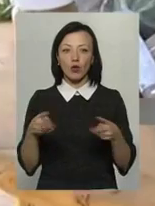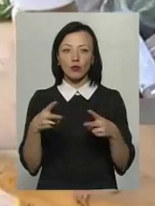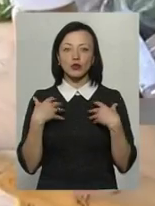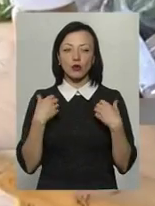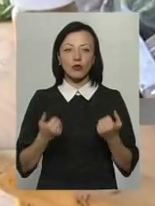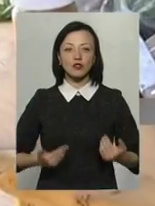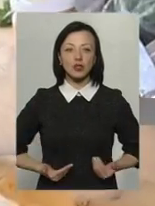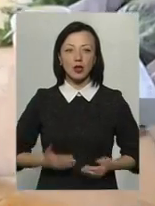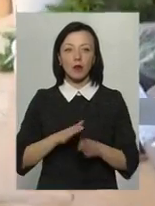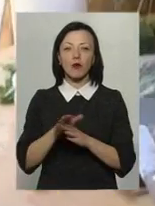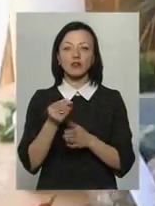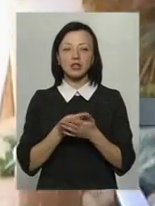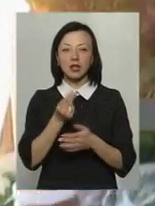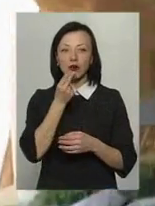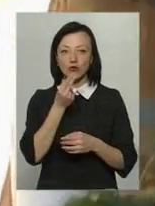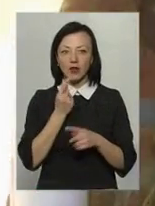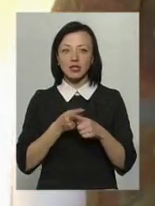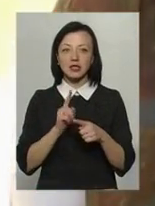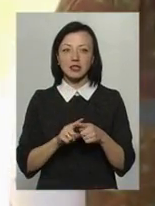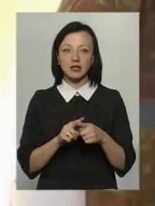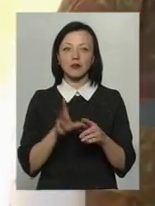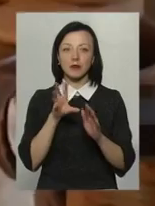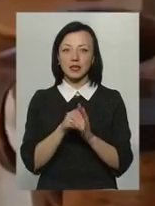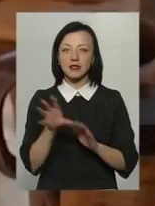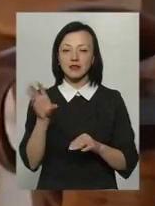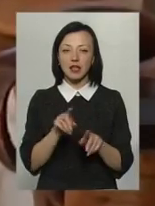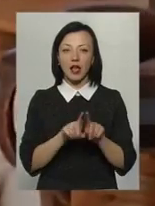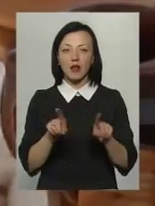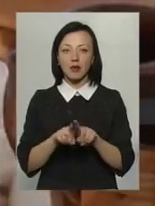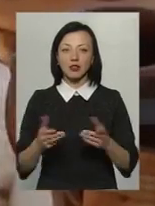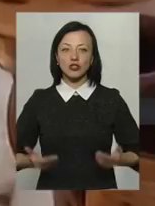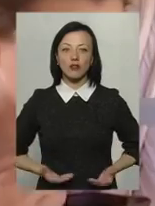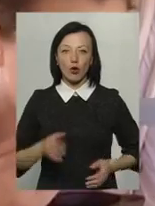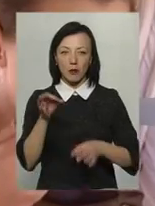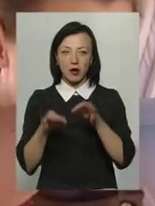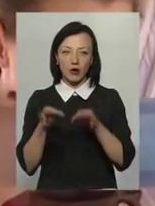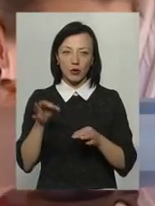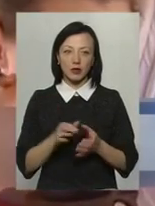життя», каже, що повноцінне харчування – це їжа, яка містить всі елементи живої природи.